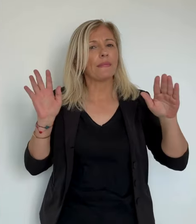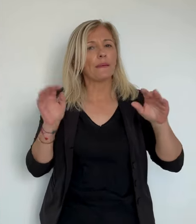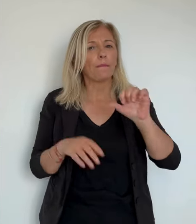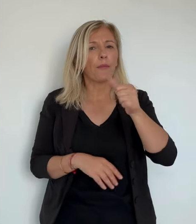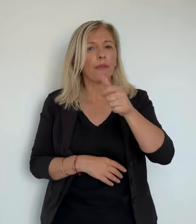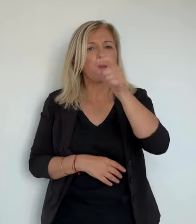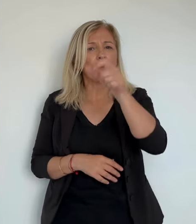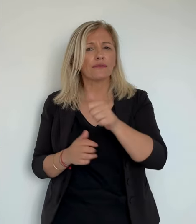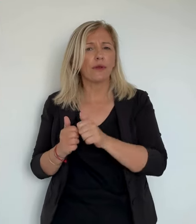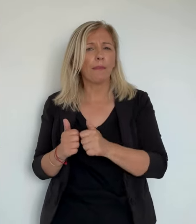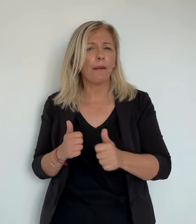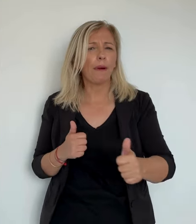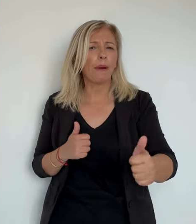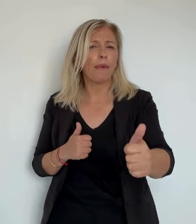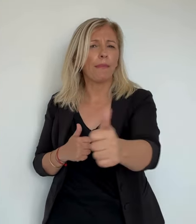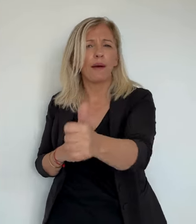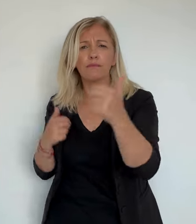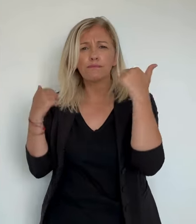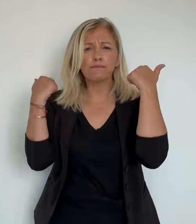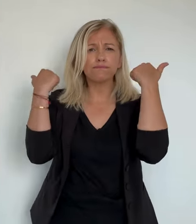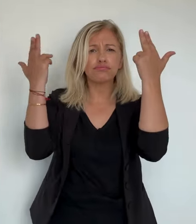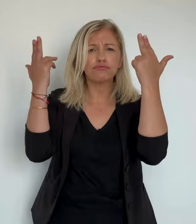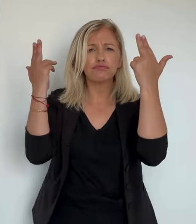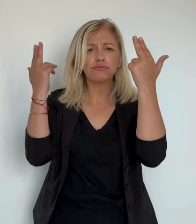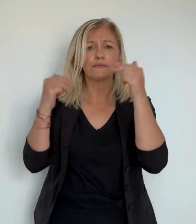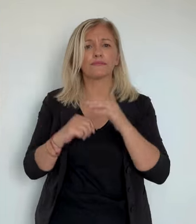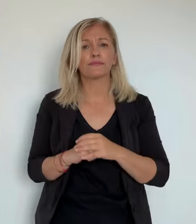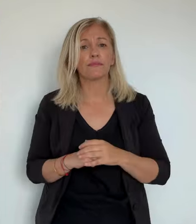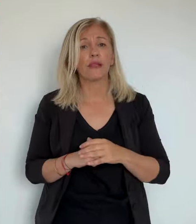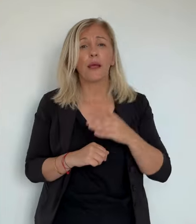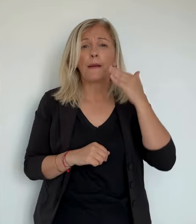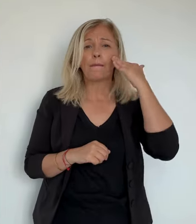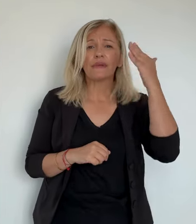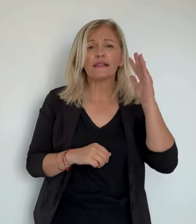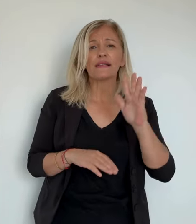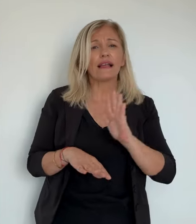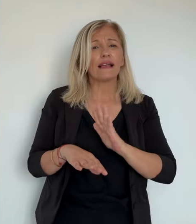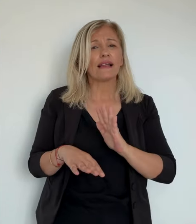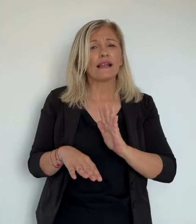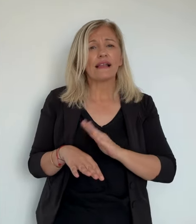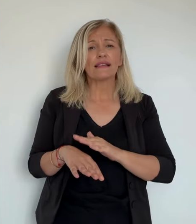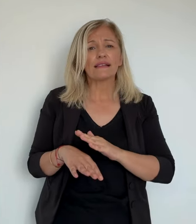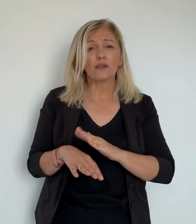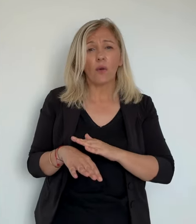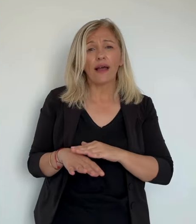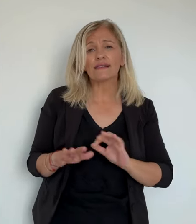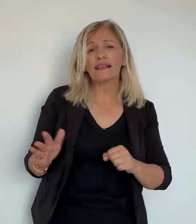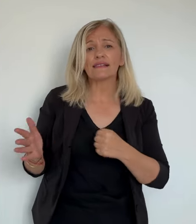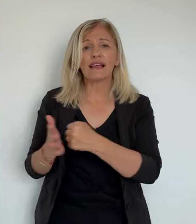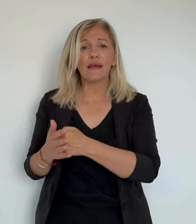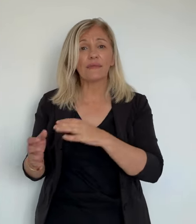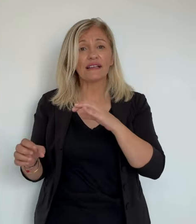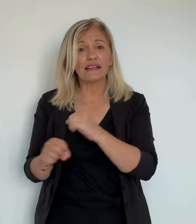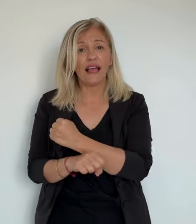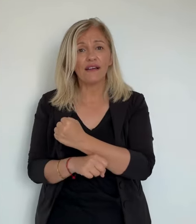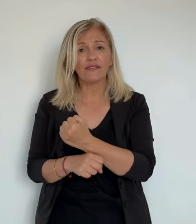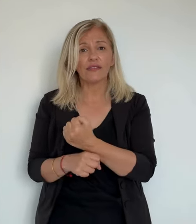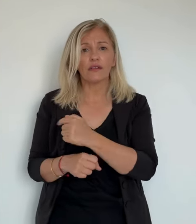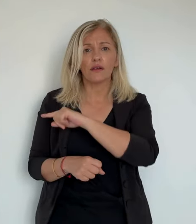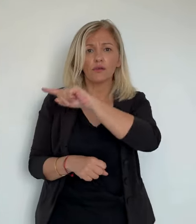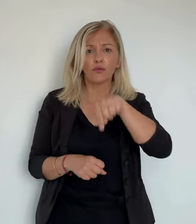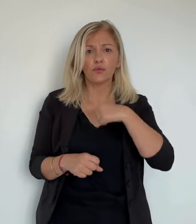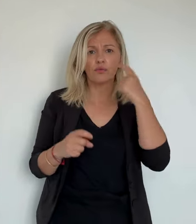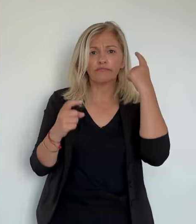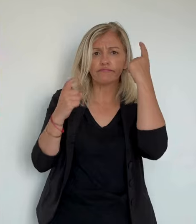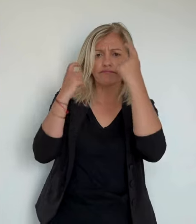présentes pour cette élection européenne. On ne peut pas vous communiquer de résultats à cette heure, mais ce que l'on peut vous dire, c'est qu'il y une liste qui se